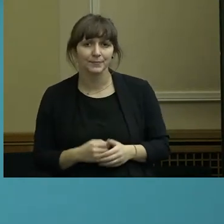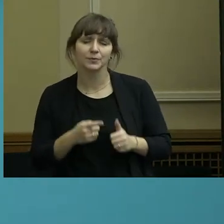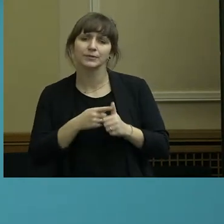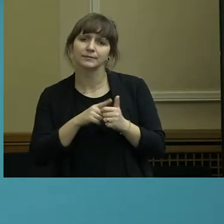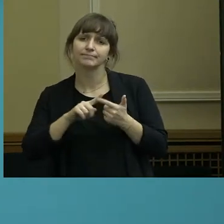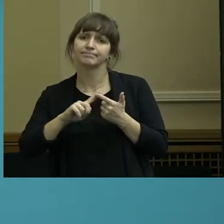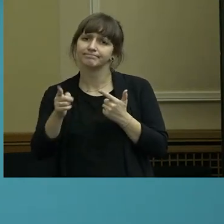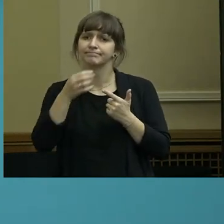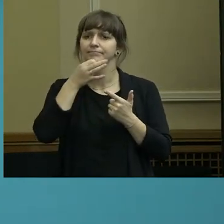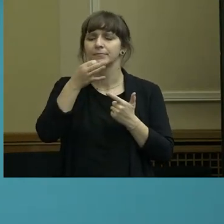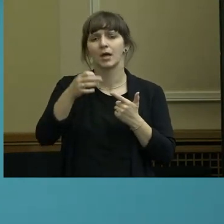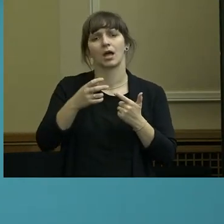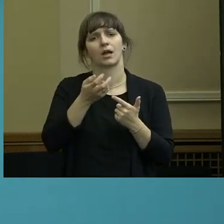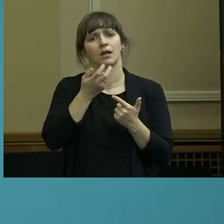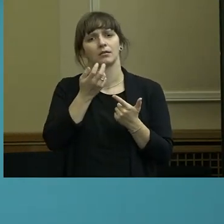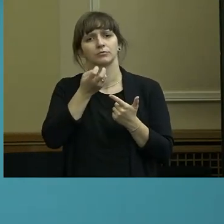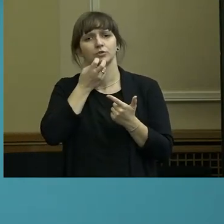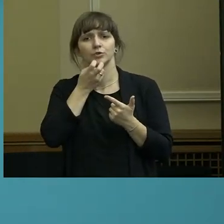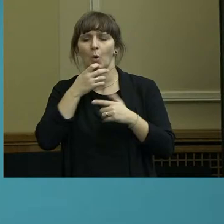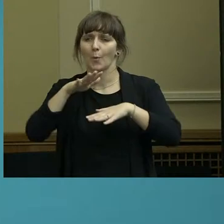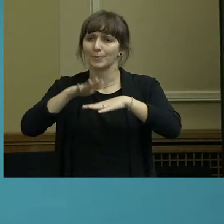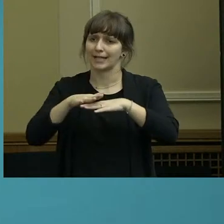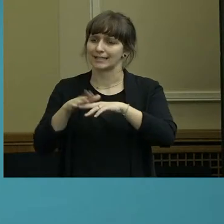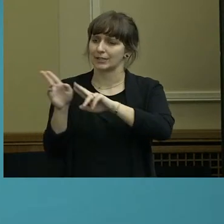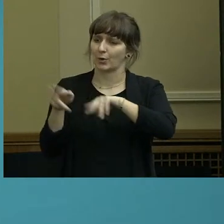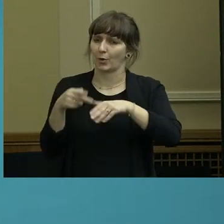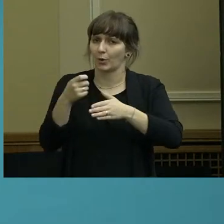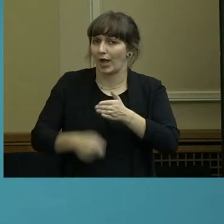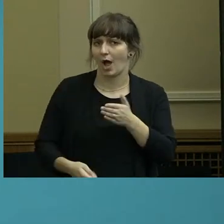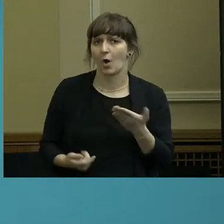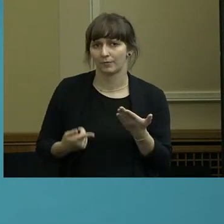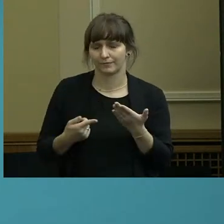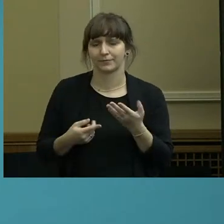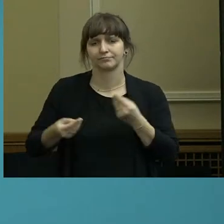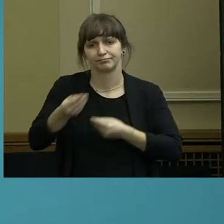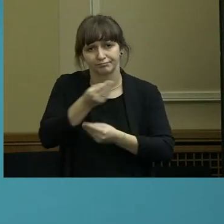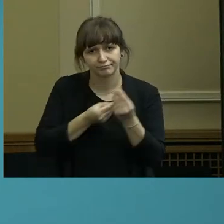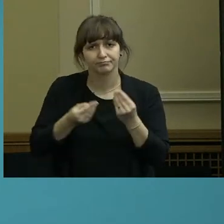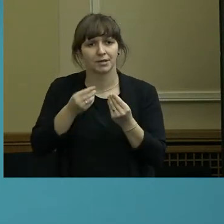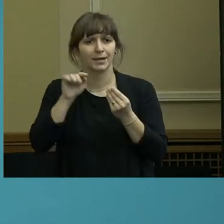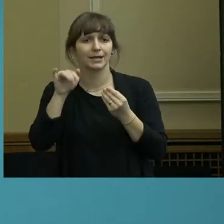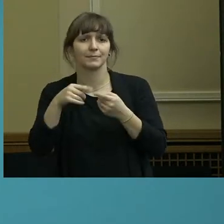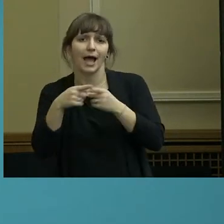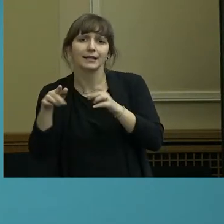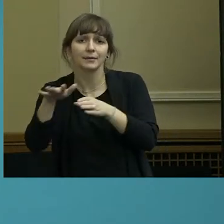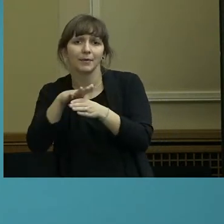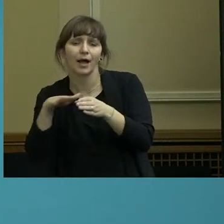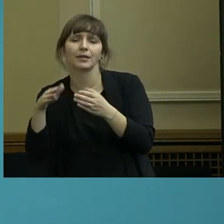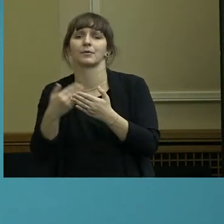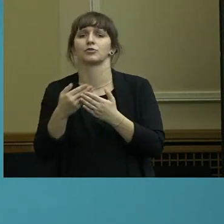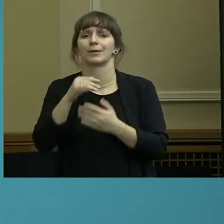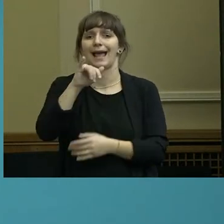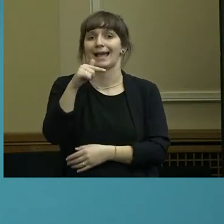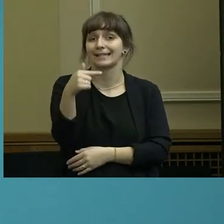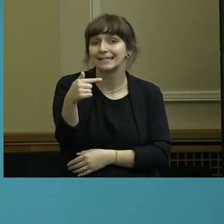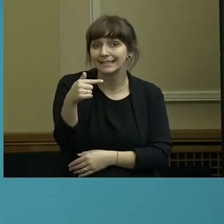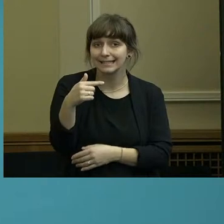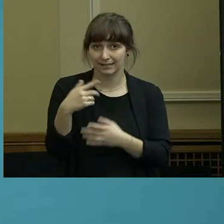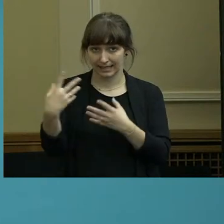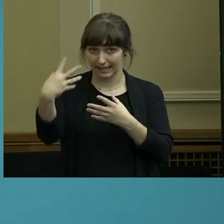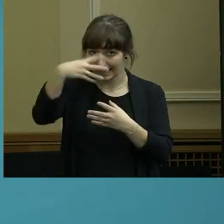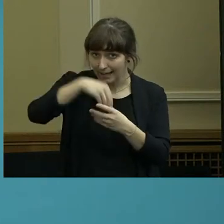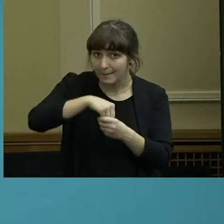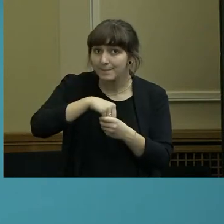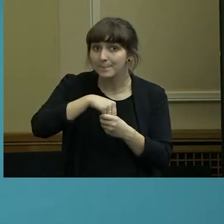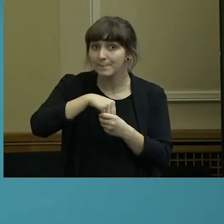Rückkauf des Stromnetzes. Was ist denn so mit Bereichen, die ja inzwischen auch relativ groß sind, wie IT zum Beispiel? Gehört das mit dazu